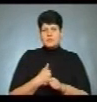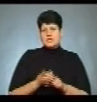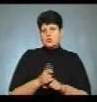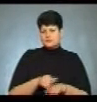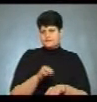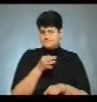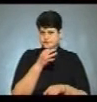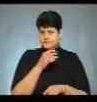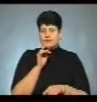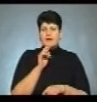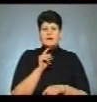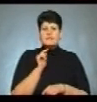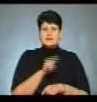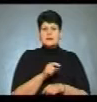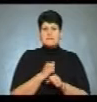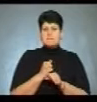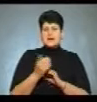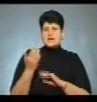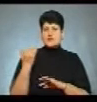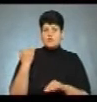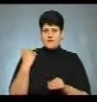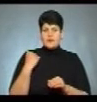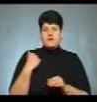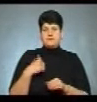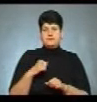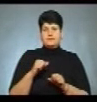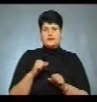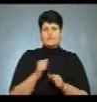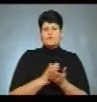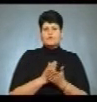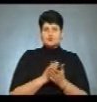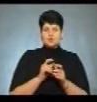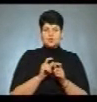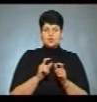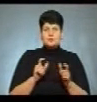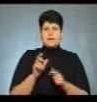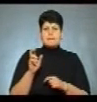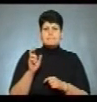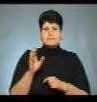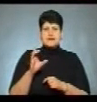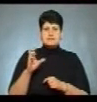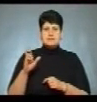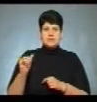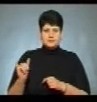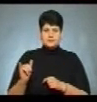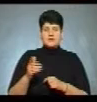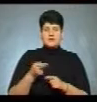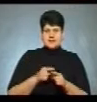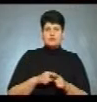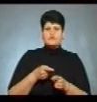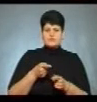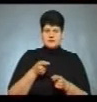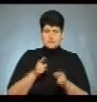імпонує, як він працював, очолював Службу безпеки України. Це був справжній голова Служби